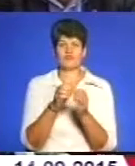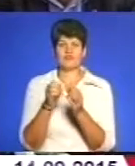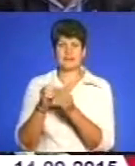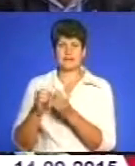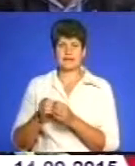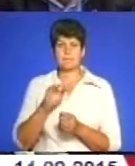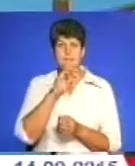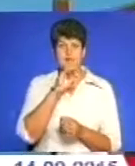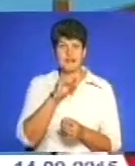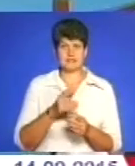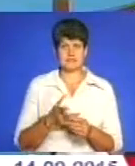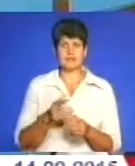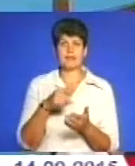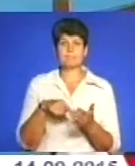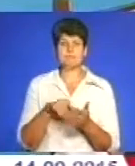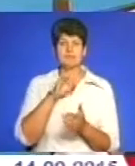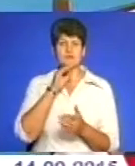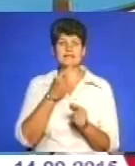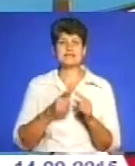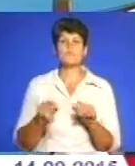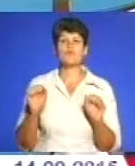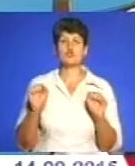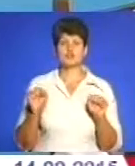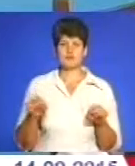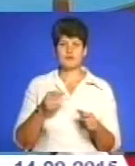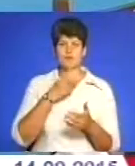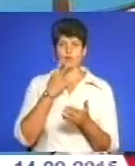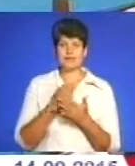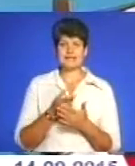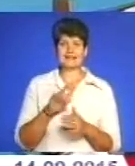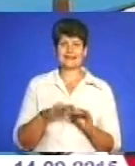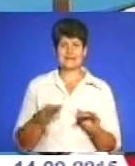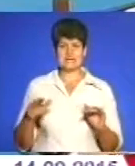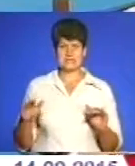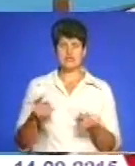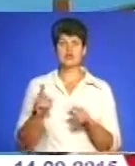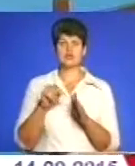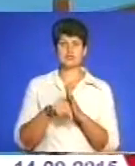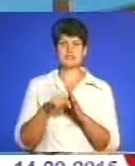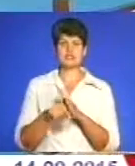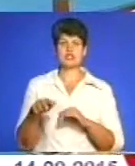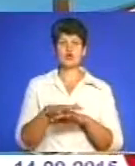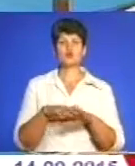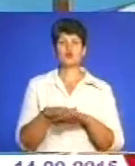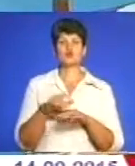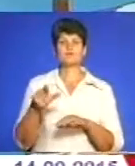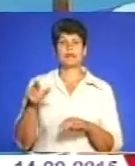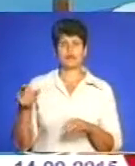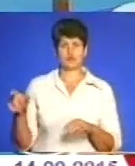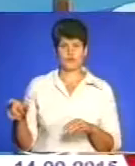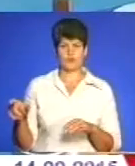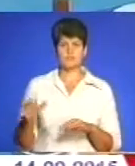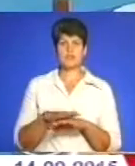професіях. Місто професій – це можливість показати дітям, що таке суспільство. Суспільство,